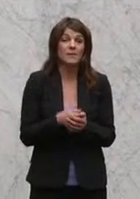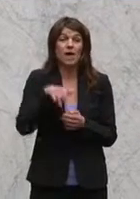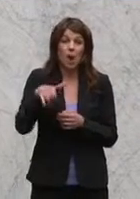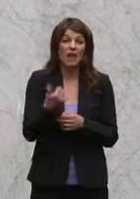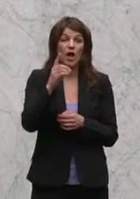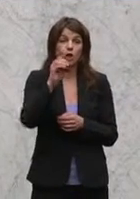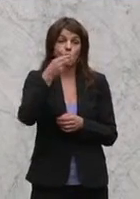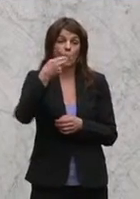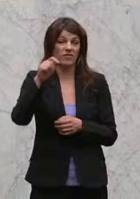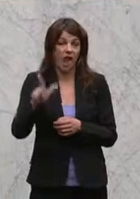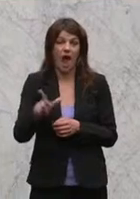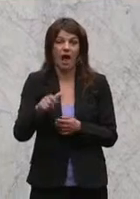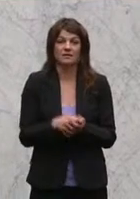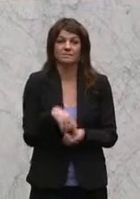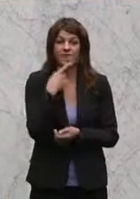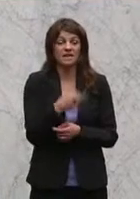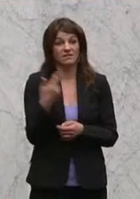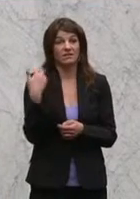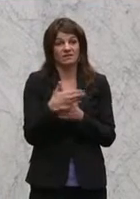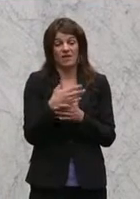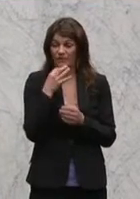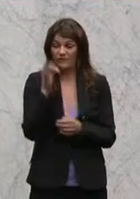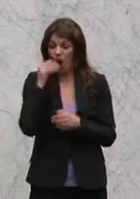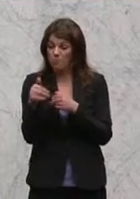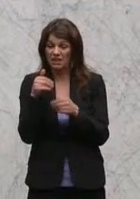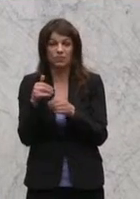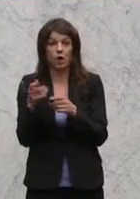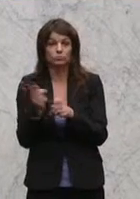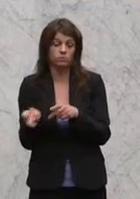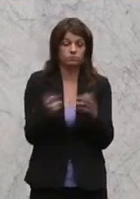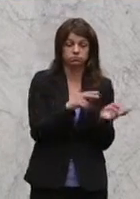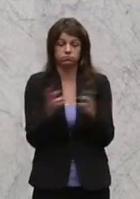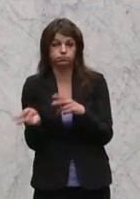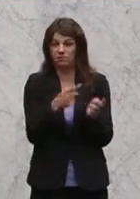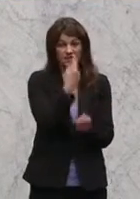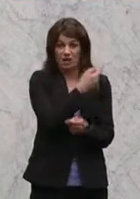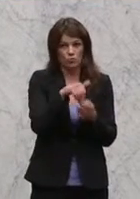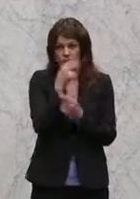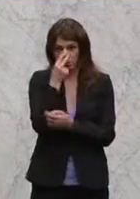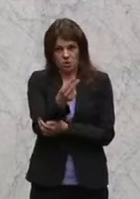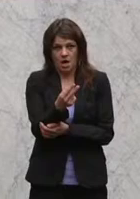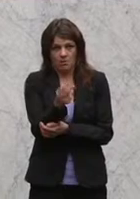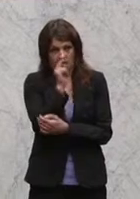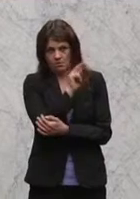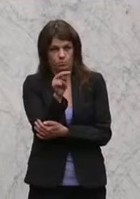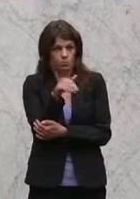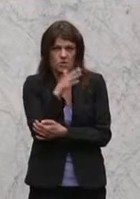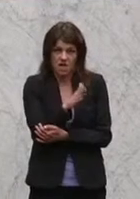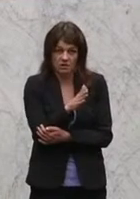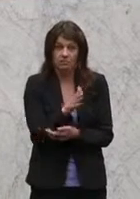Donal dieses Ping-Pong-Spiel das Frauenministerium irgendwie nicht mitanziehen muss, weil